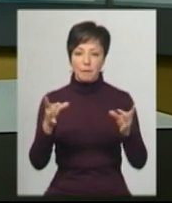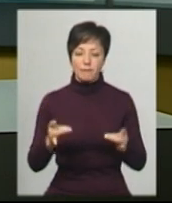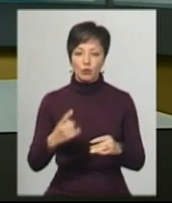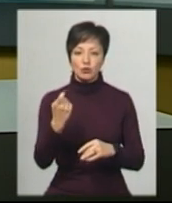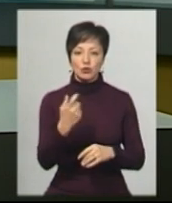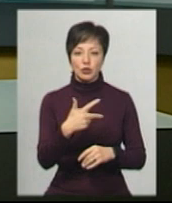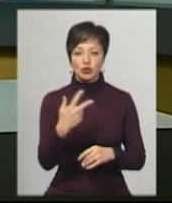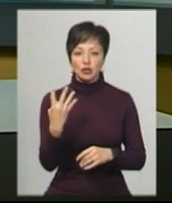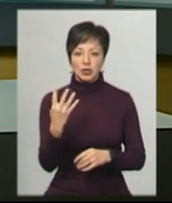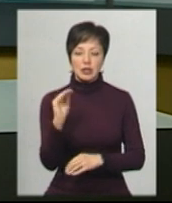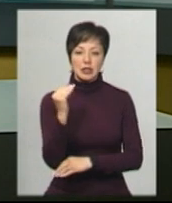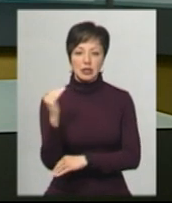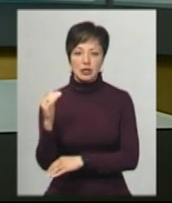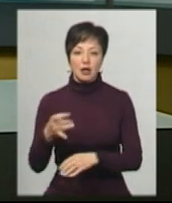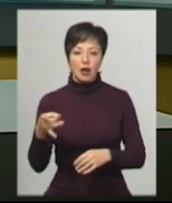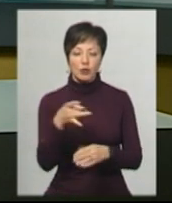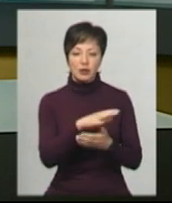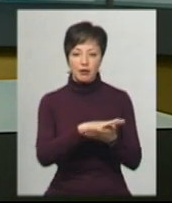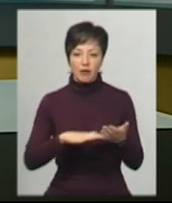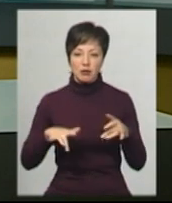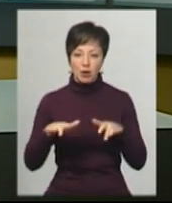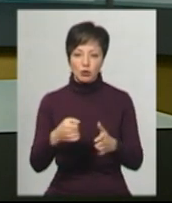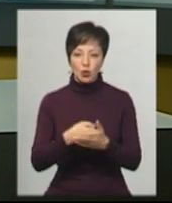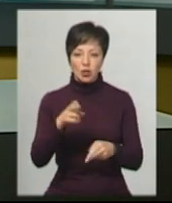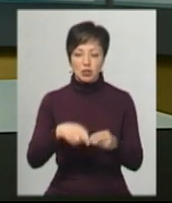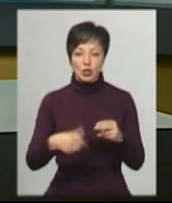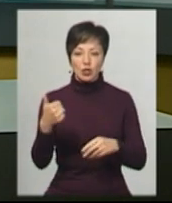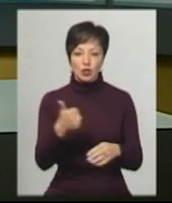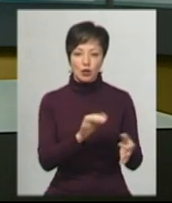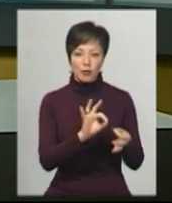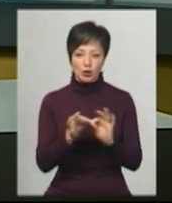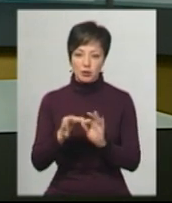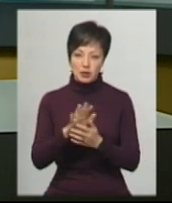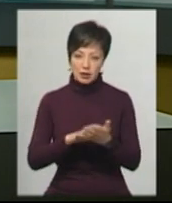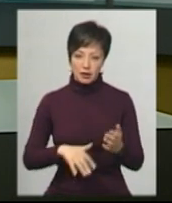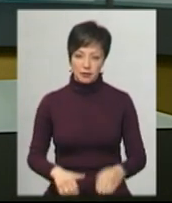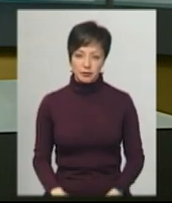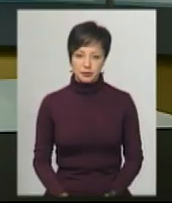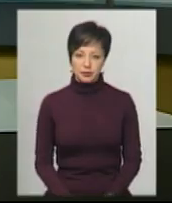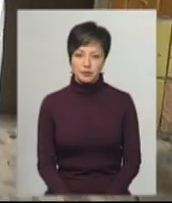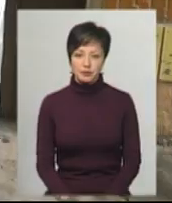134 дитини району. Триватиме акція до кінця тижня. Подробиці далі у сюжеті.